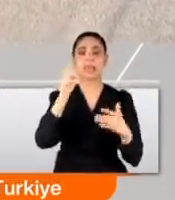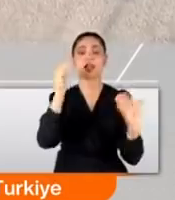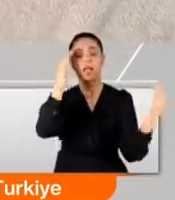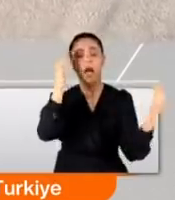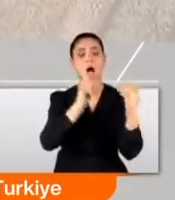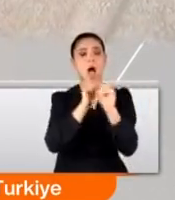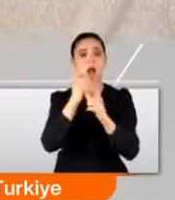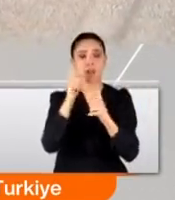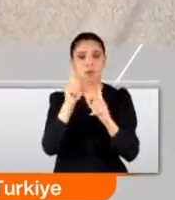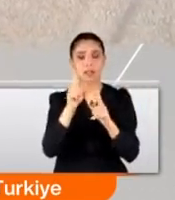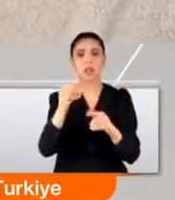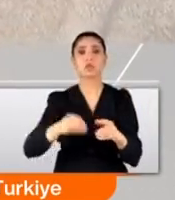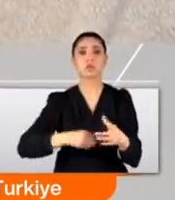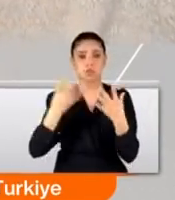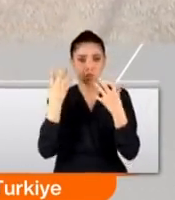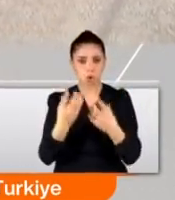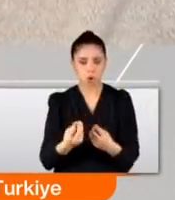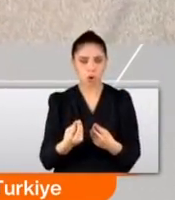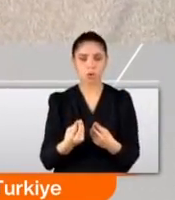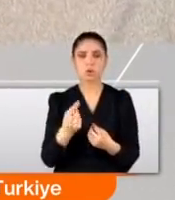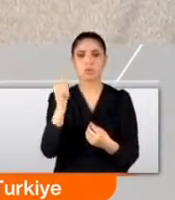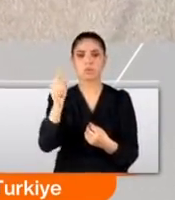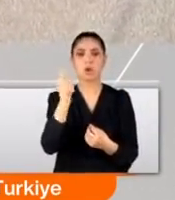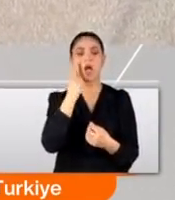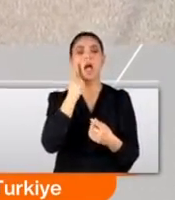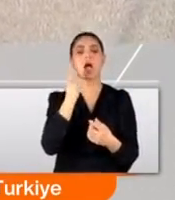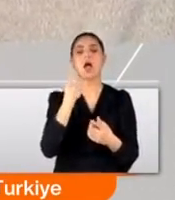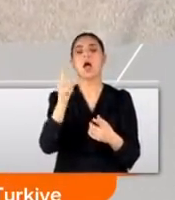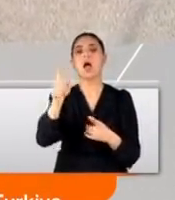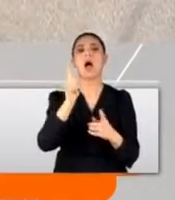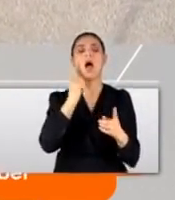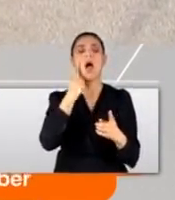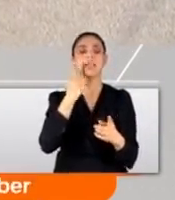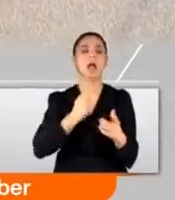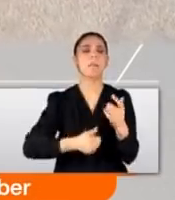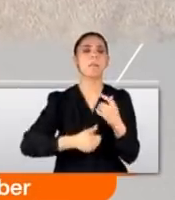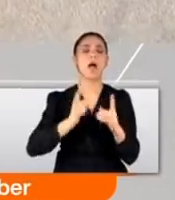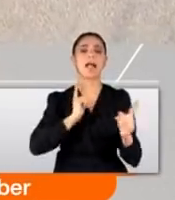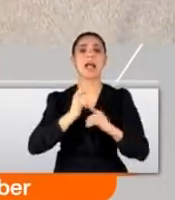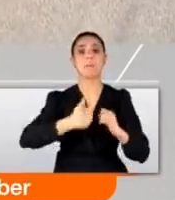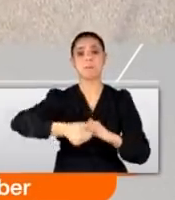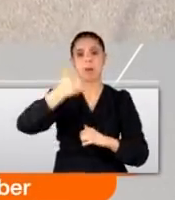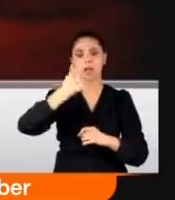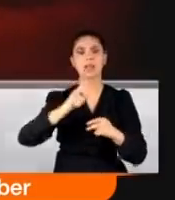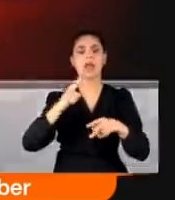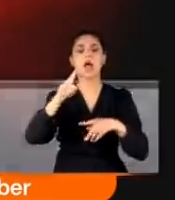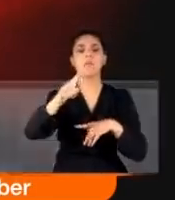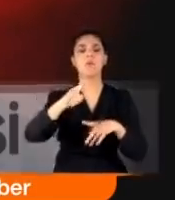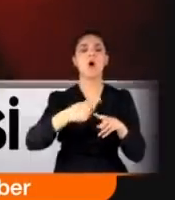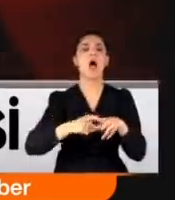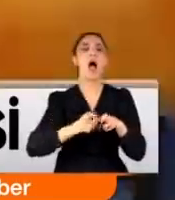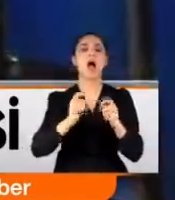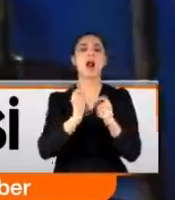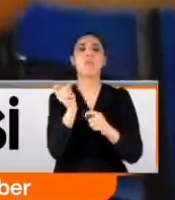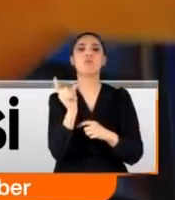gereken bir suç söz konusu olduğunda Adalet Bakanlığı ara buluculuk ve uzlaştırma müesseselerini getirdi. Üstelik